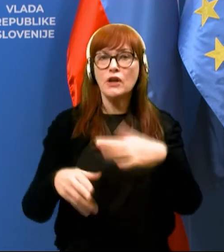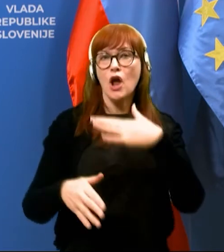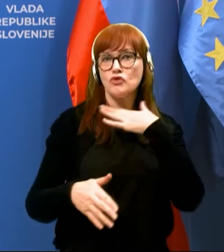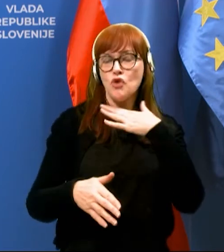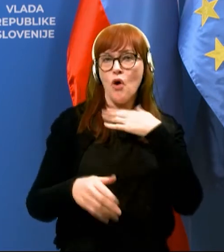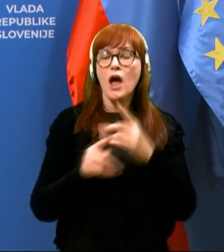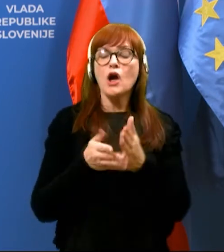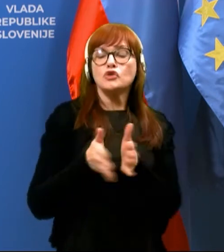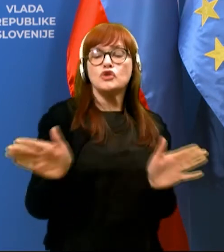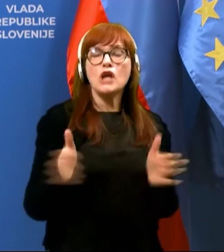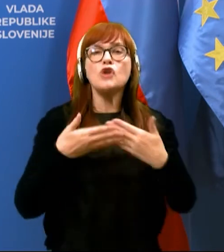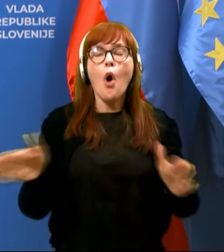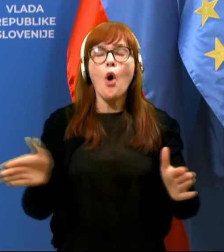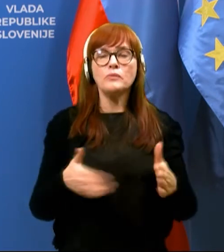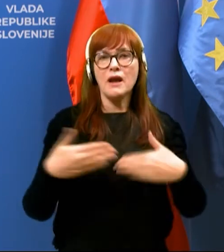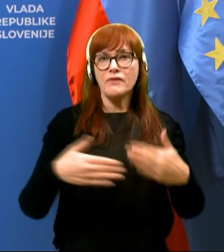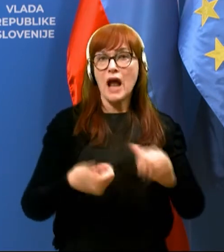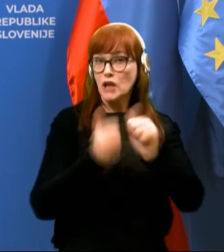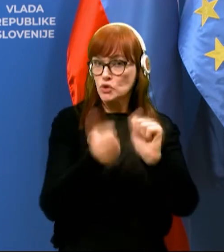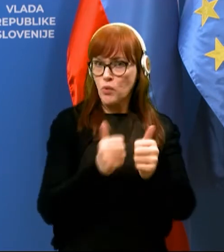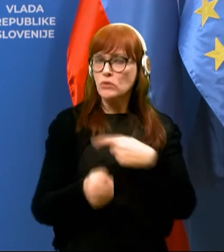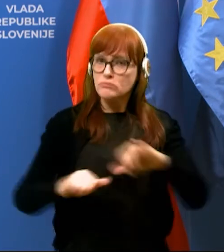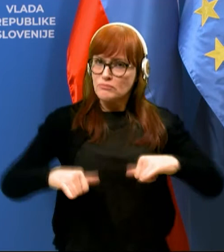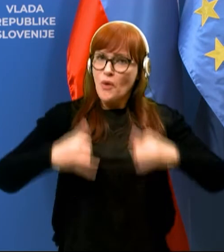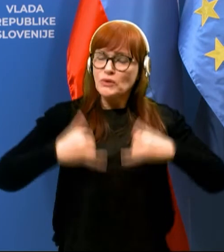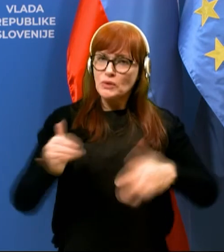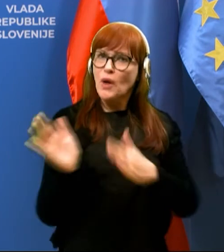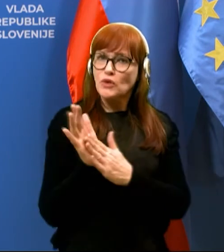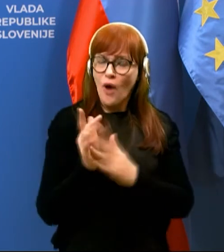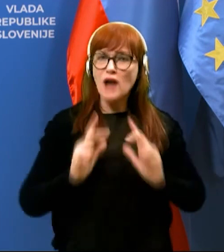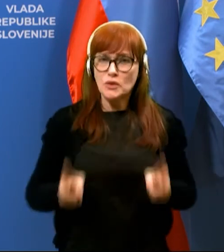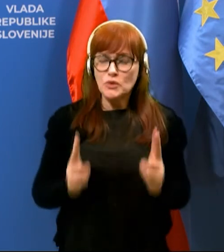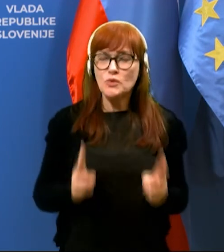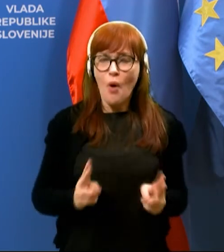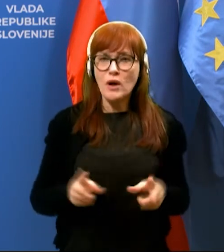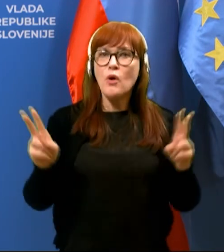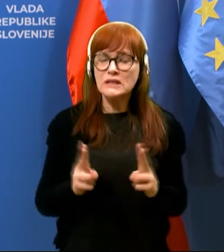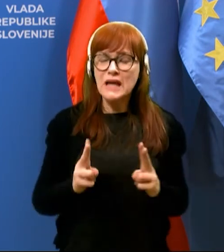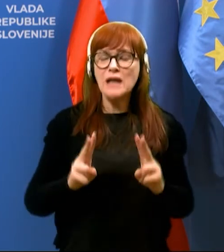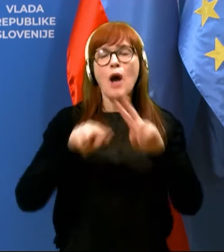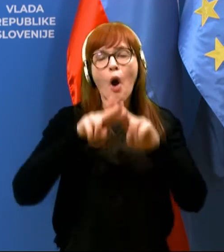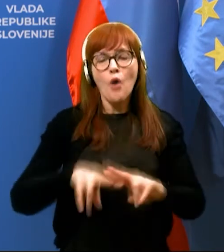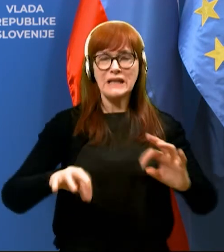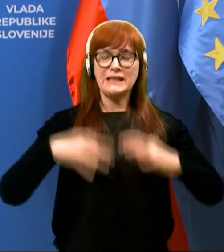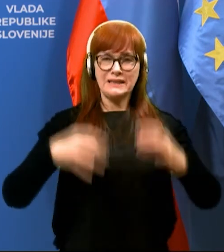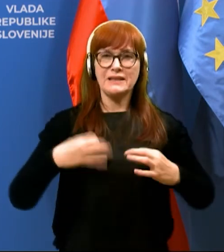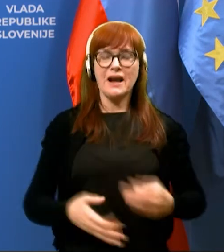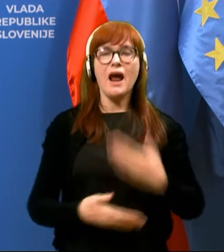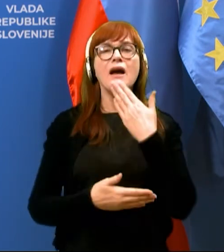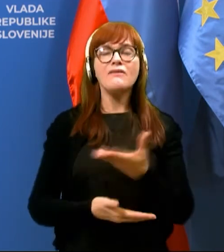širše odprli vrata športo. Potrudimo se, dokažimo, da zmoremo in skratka ostanite zdravi. Hvala lepa.